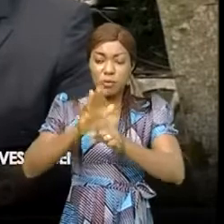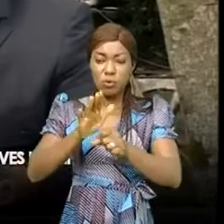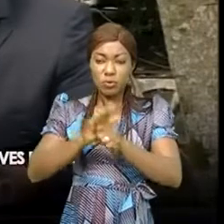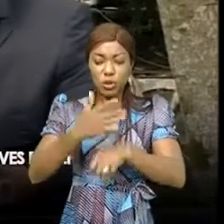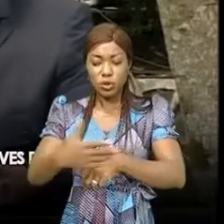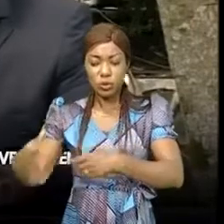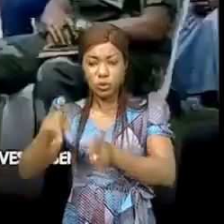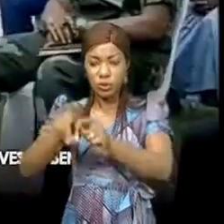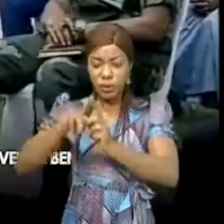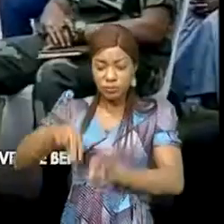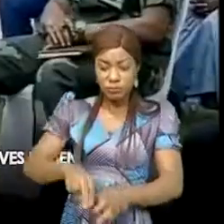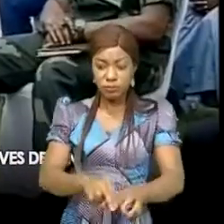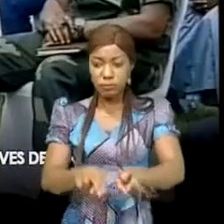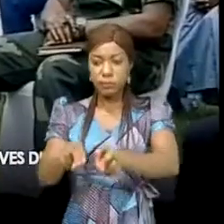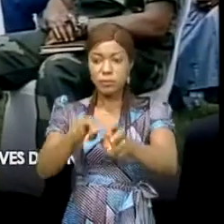tactiques.